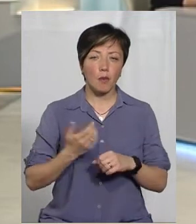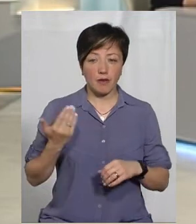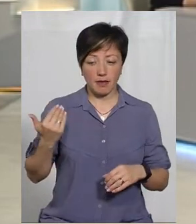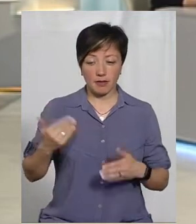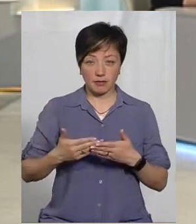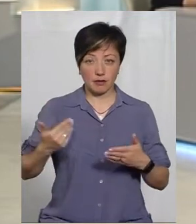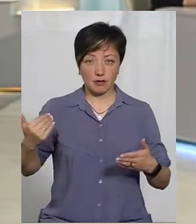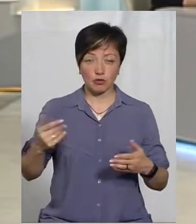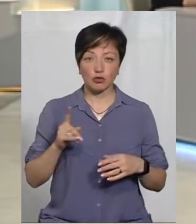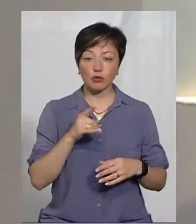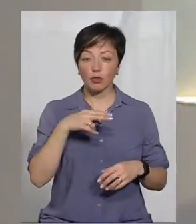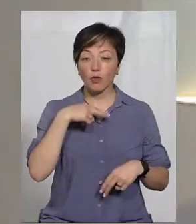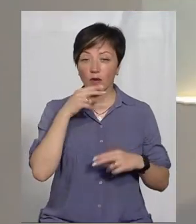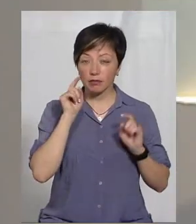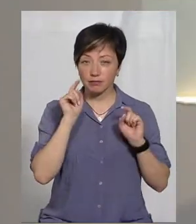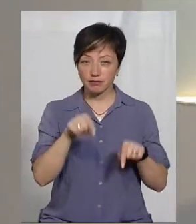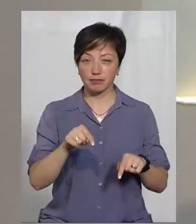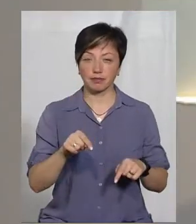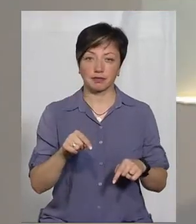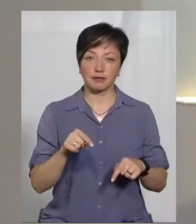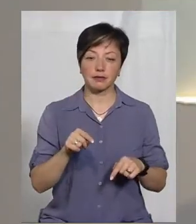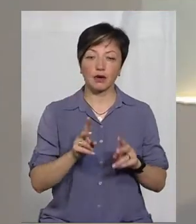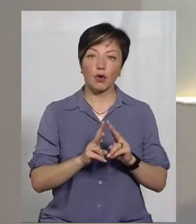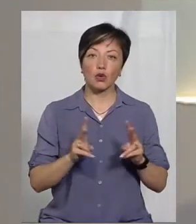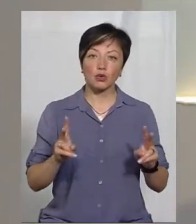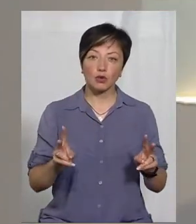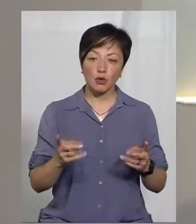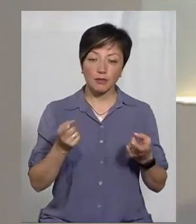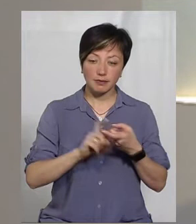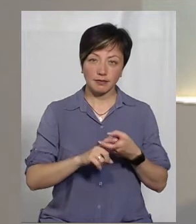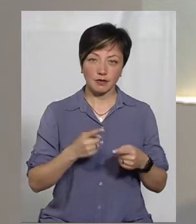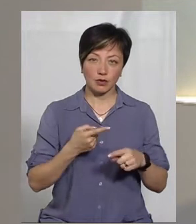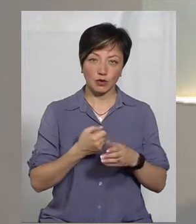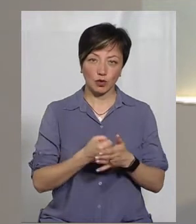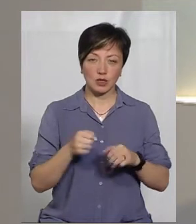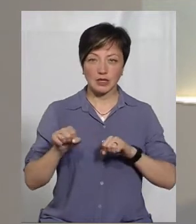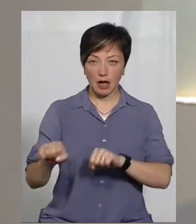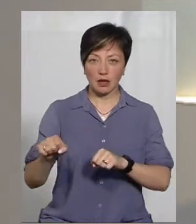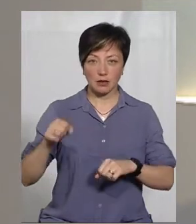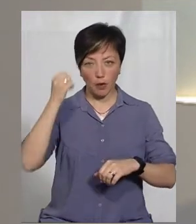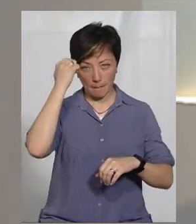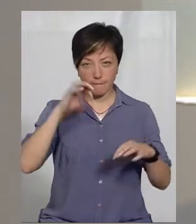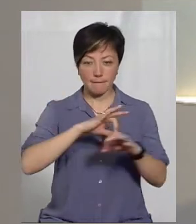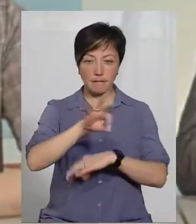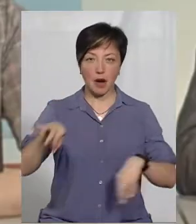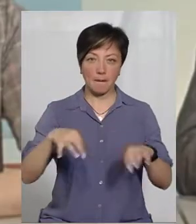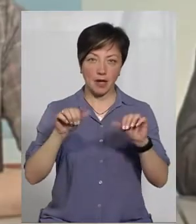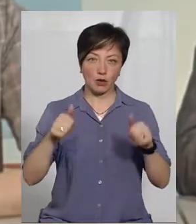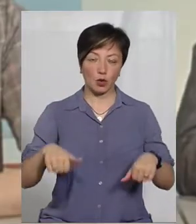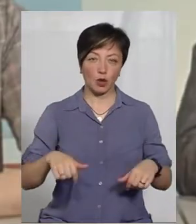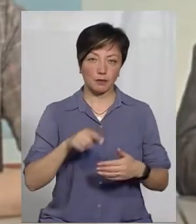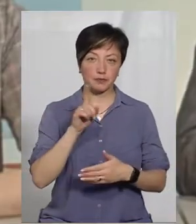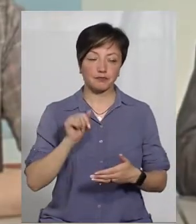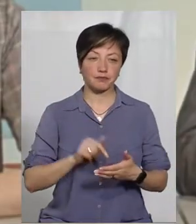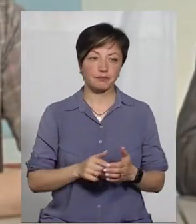цього, аби звернути увагу тих, хто дотичний до захисту пам'яток? Ну,